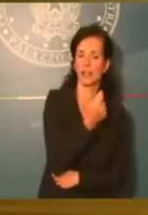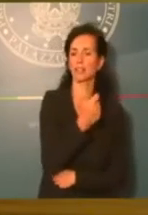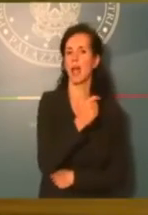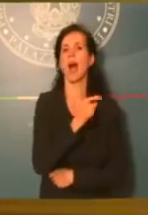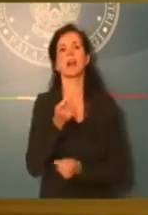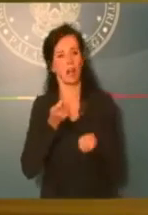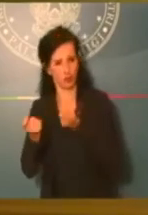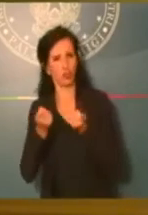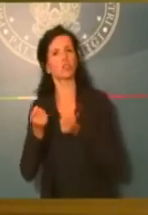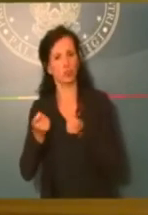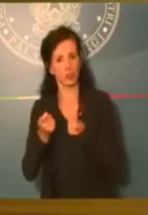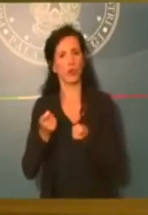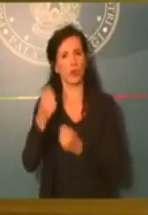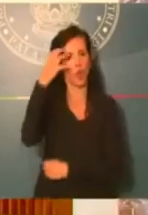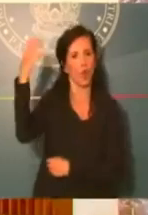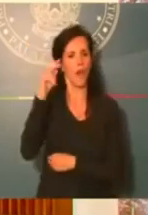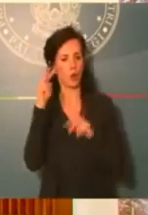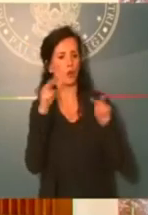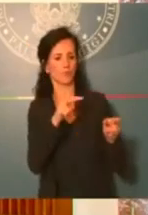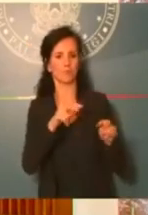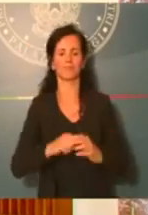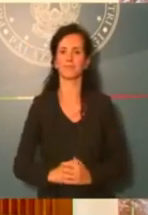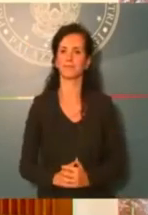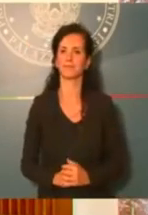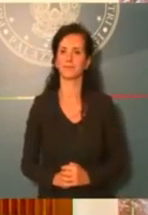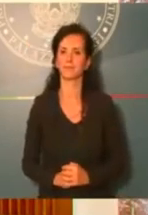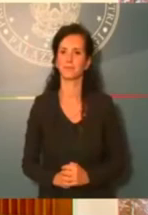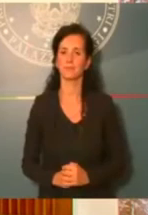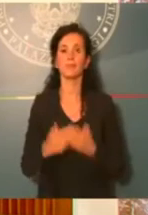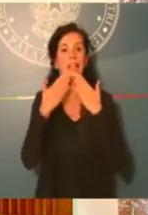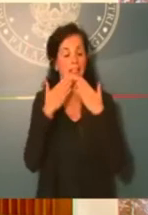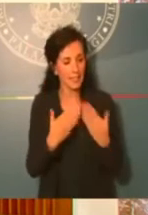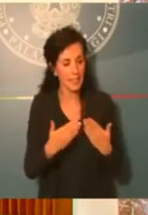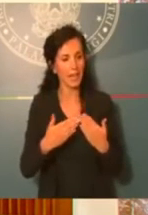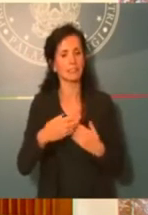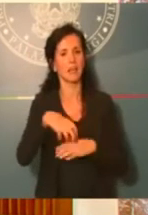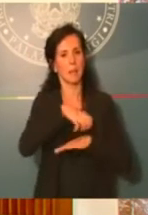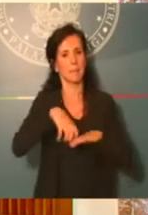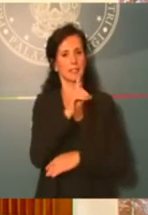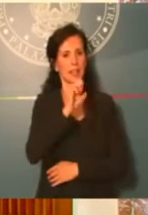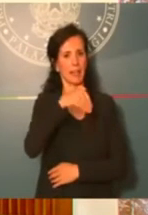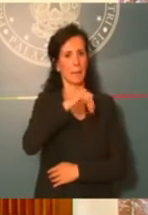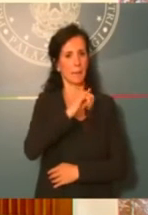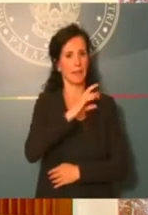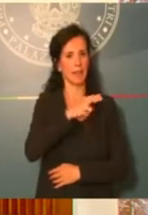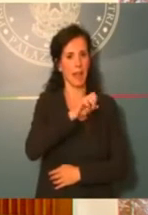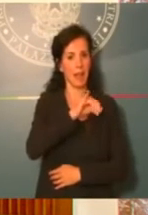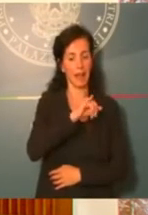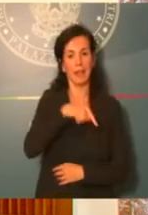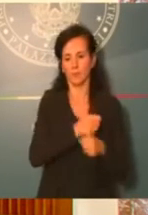del Governo. Grazie Ministro De Micheli. Adesso la Ministra Pisano, perché